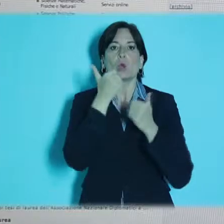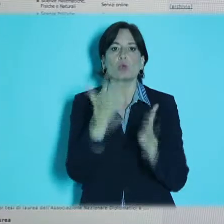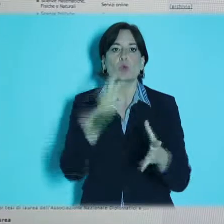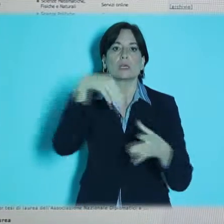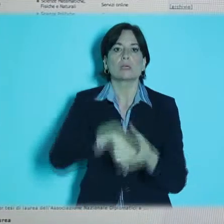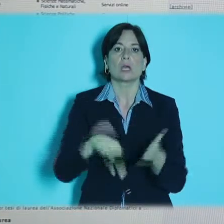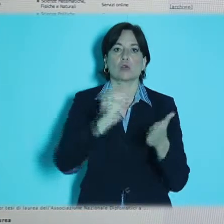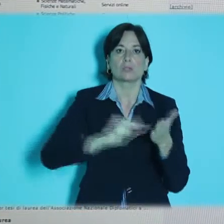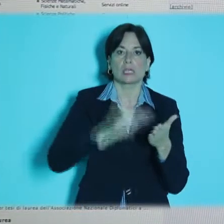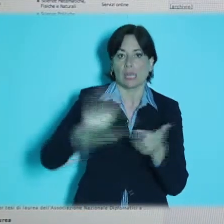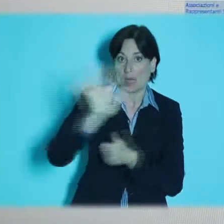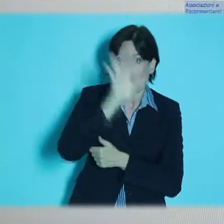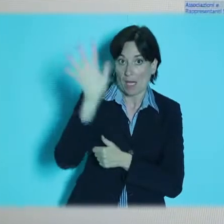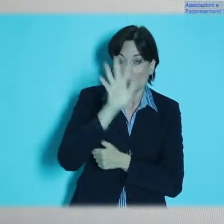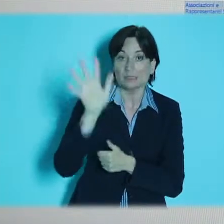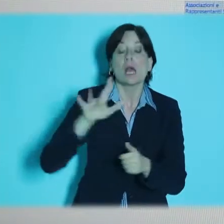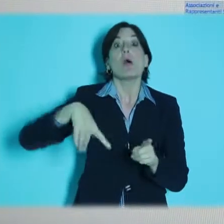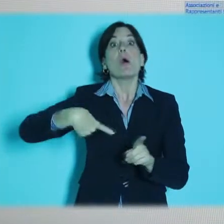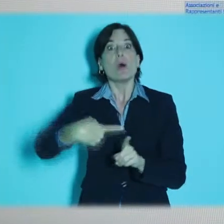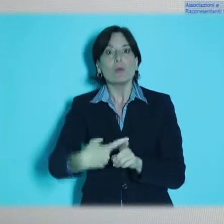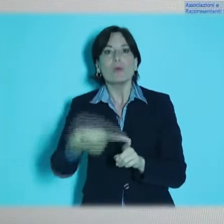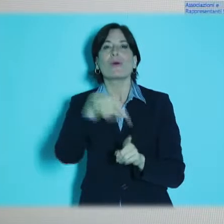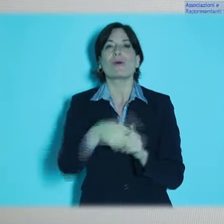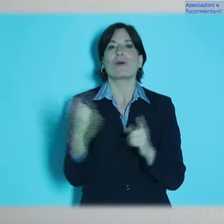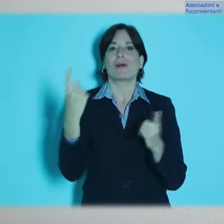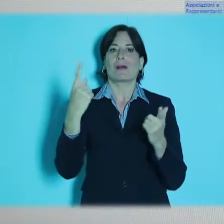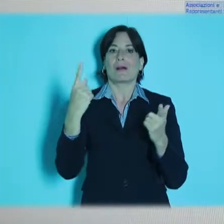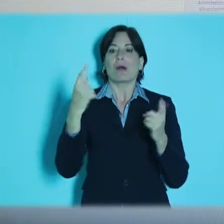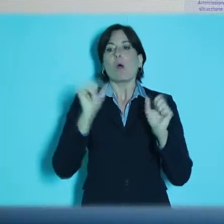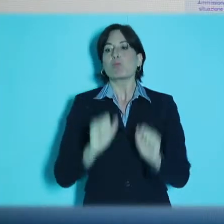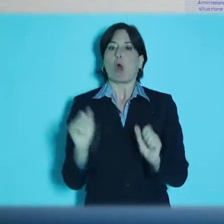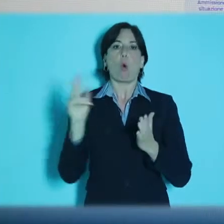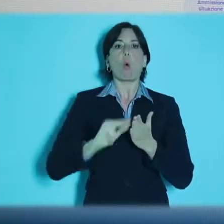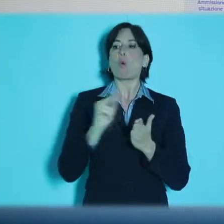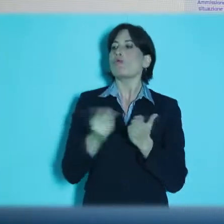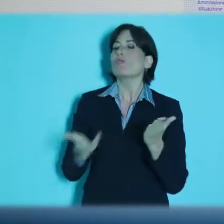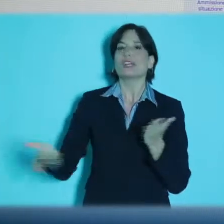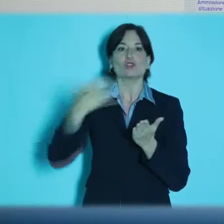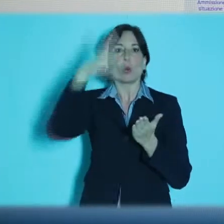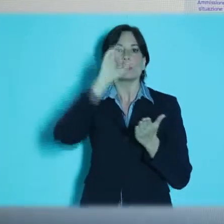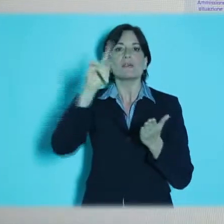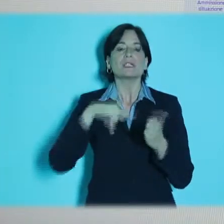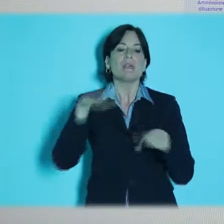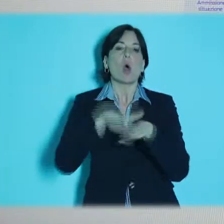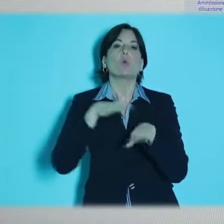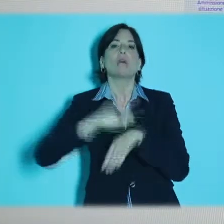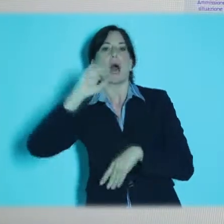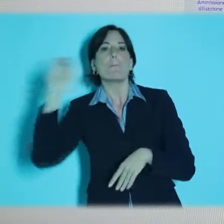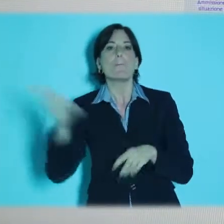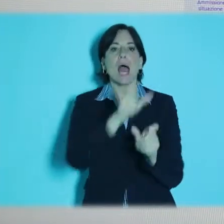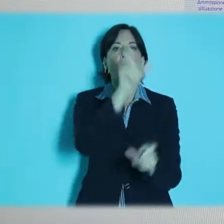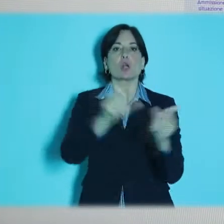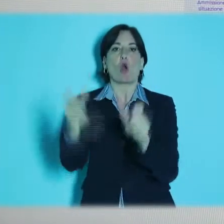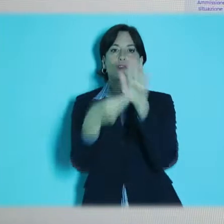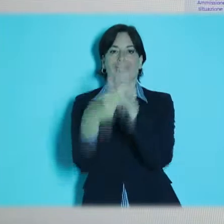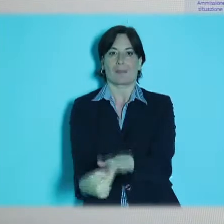all'interno delle segreterie e soprattutto anche alle strutture di poter razionalizzare e utilizzare